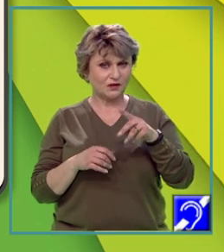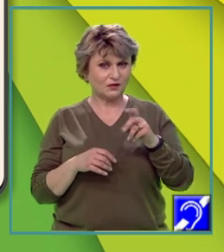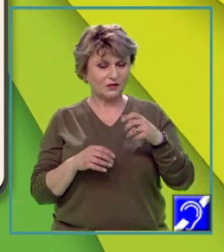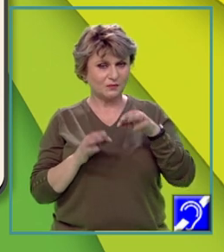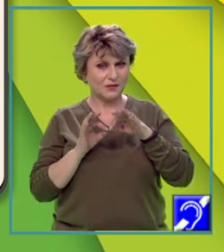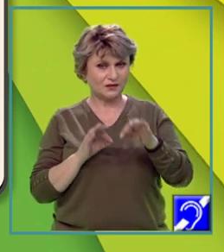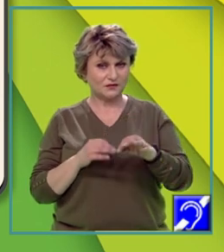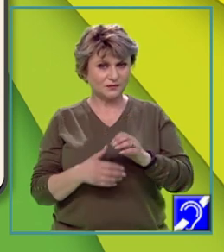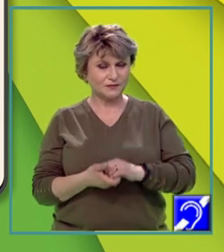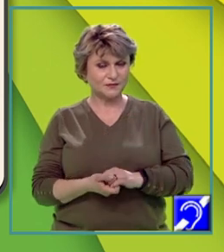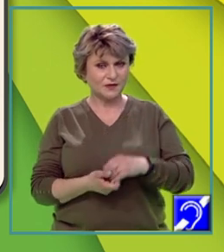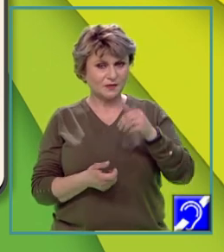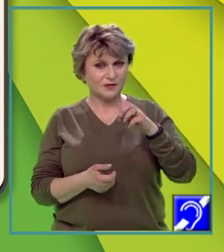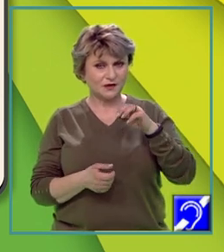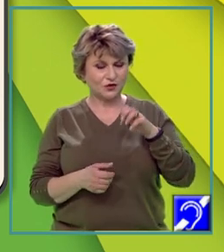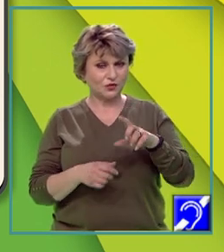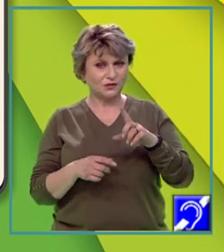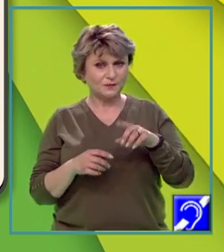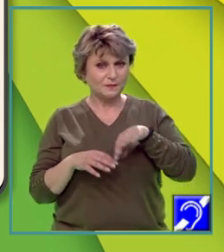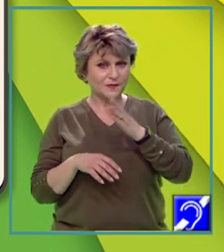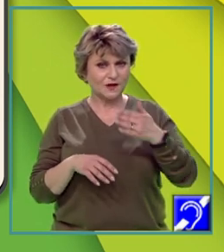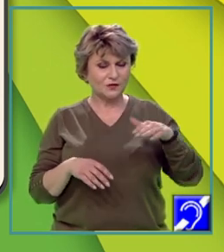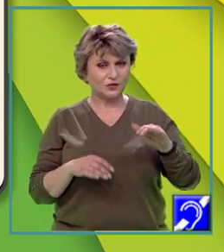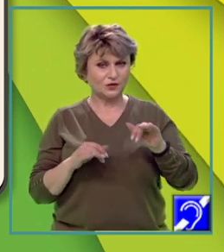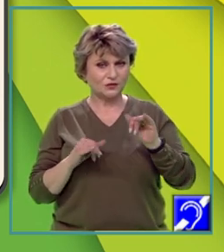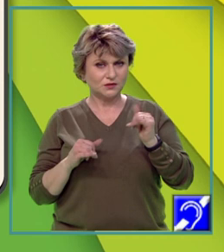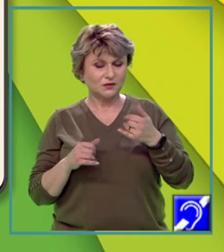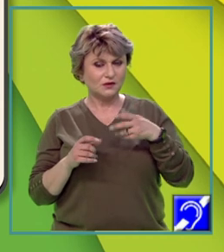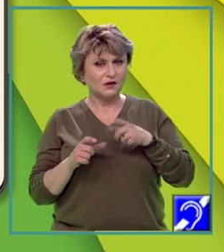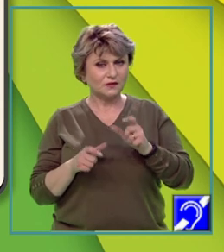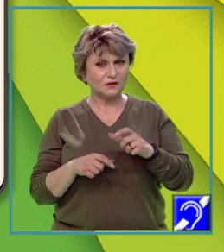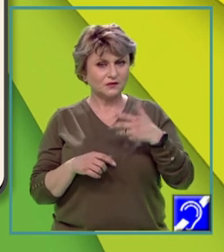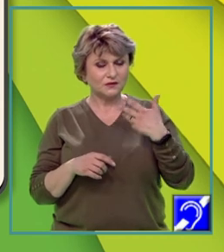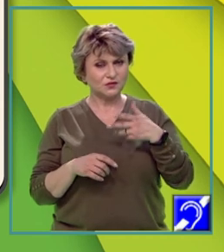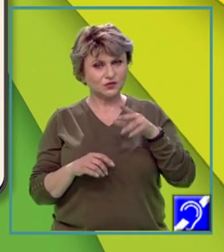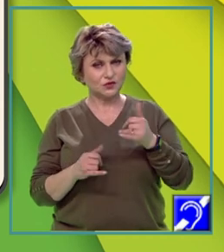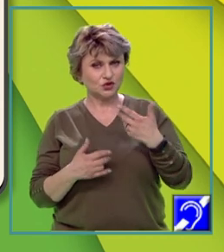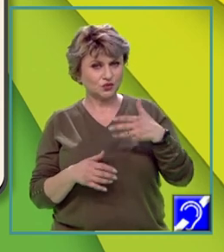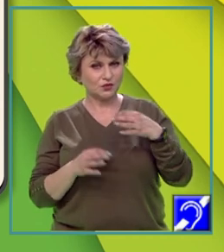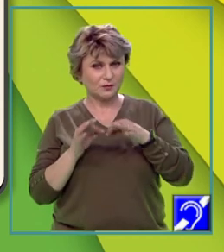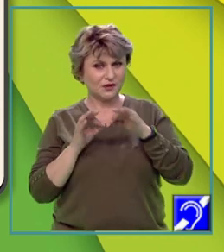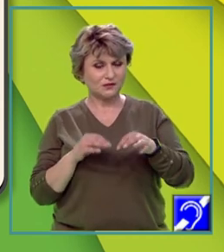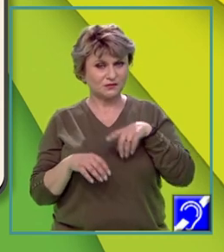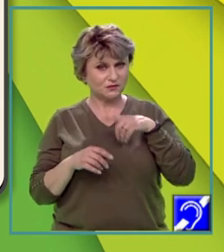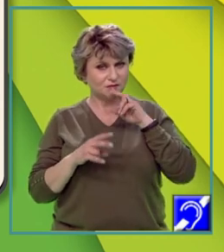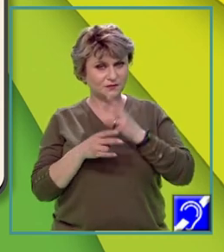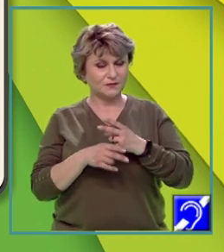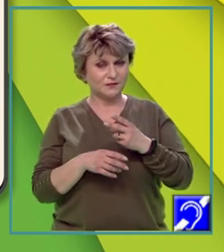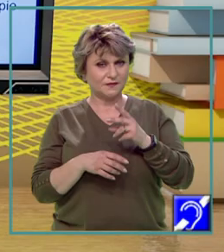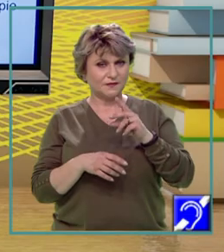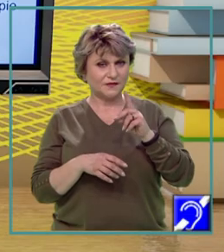metri. Mediul dealurilor și podișurilor joase, între 300 și 500 de metri, este specific